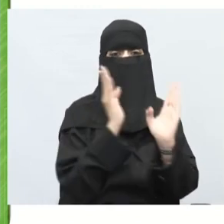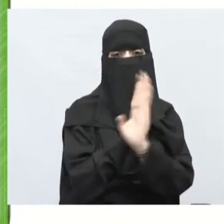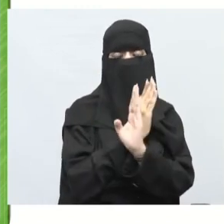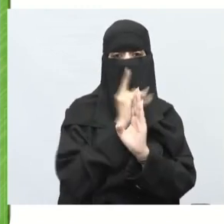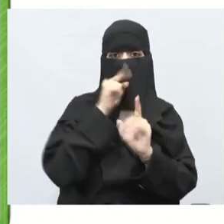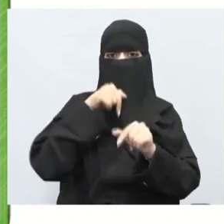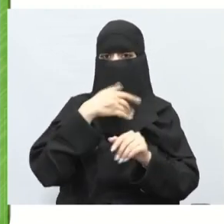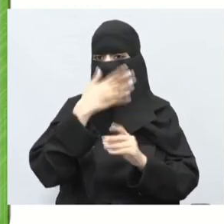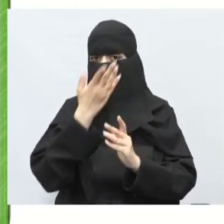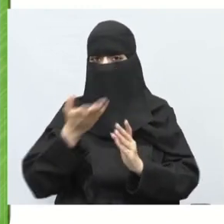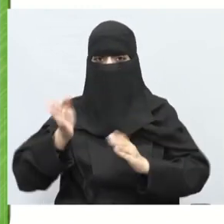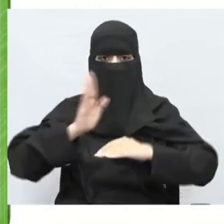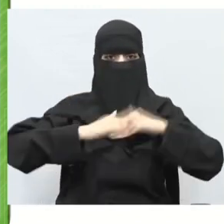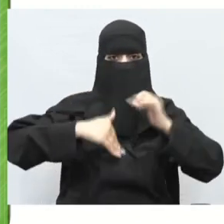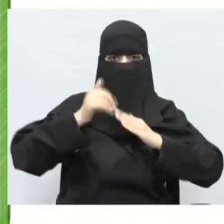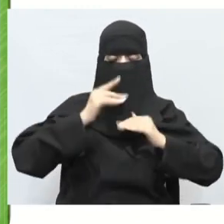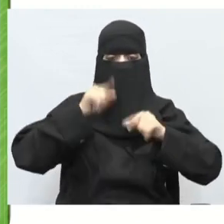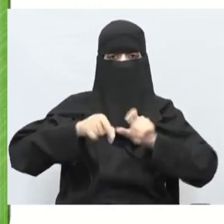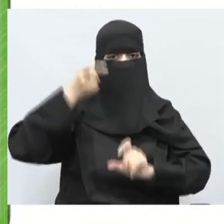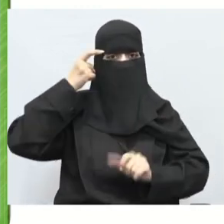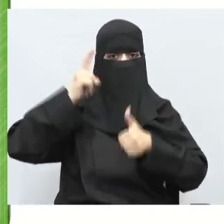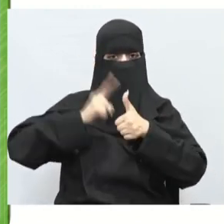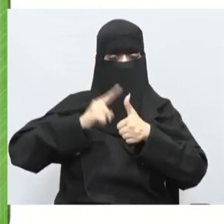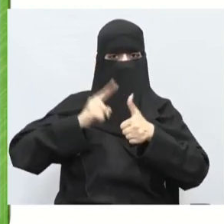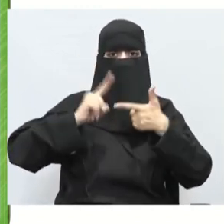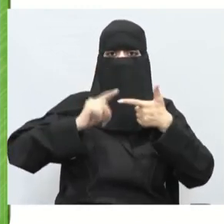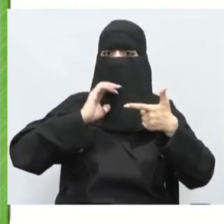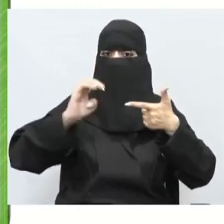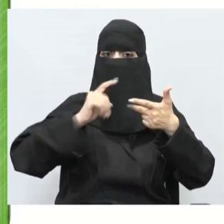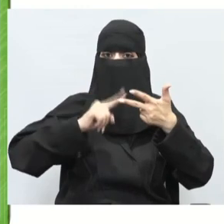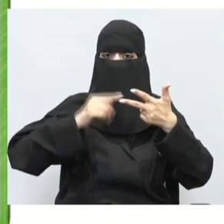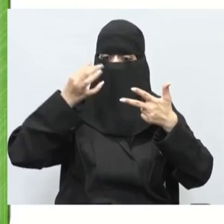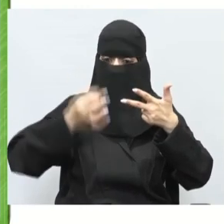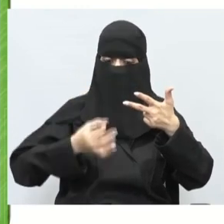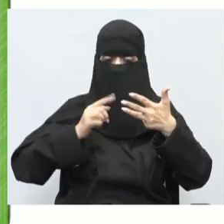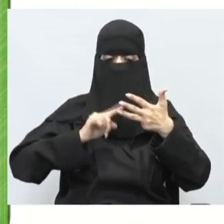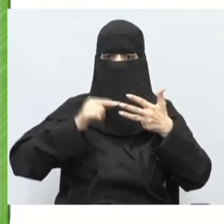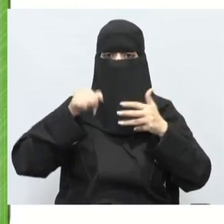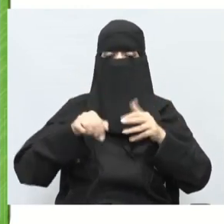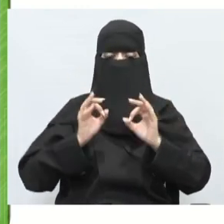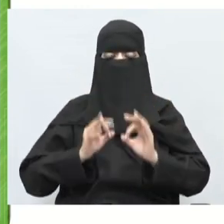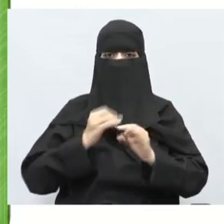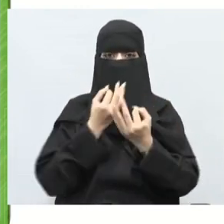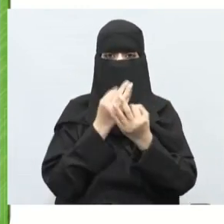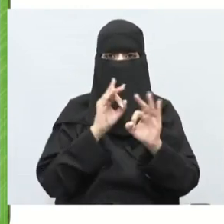لكن باقي المهارات أفهم أحل أتحقق تكون تماما